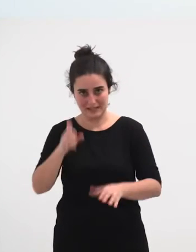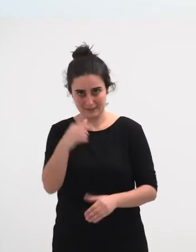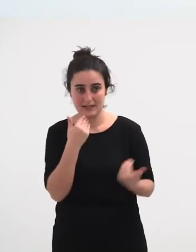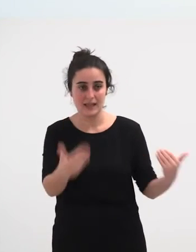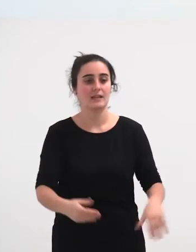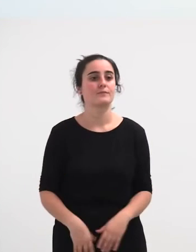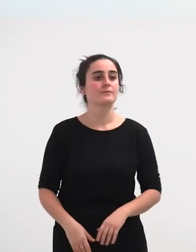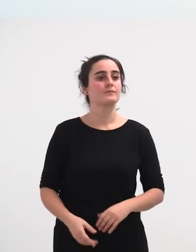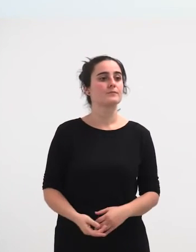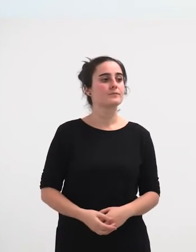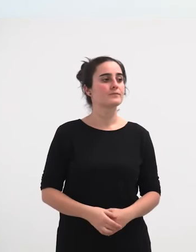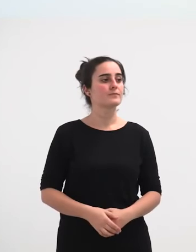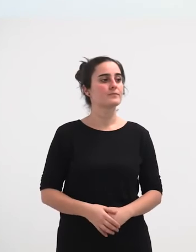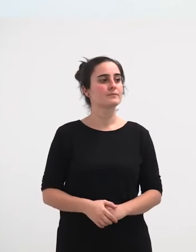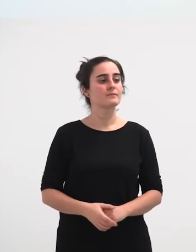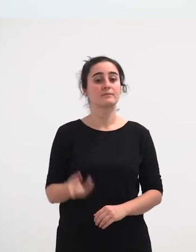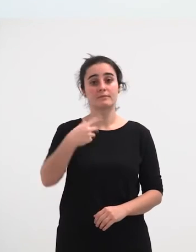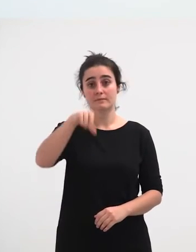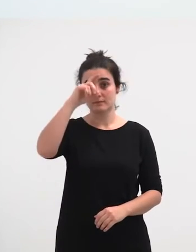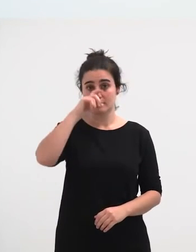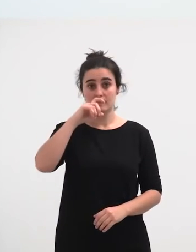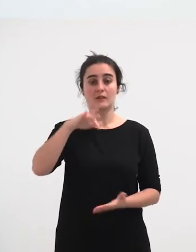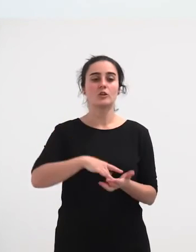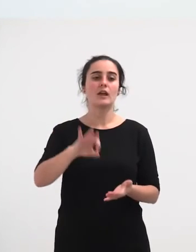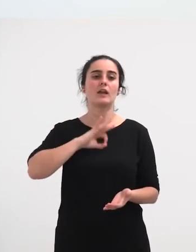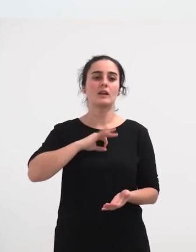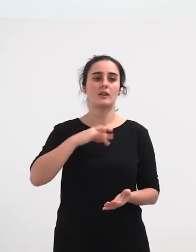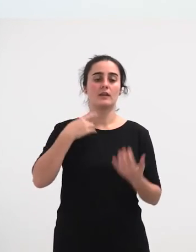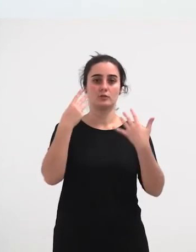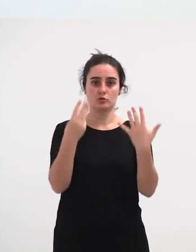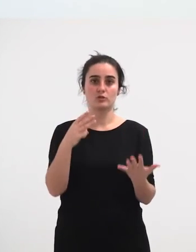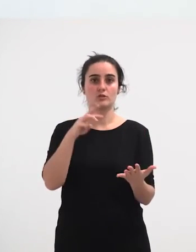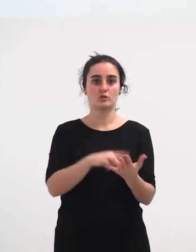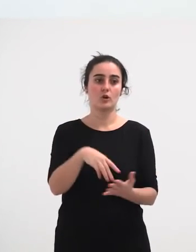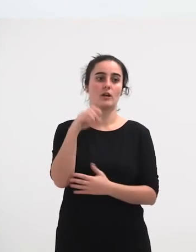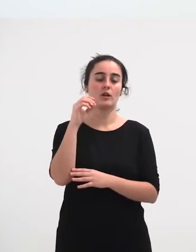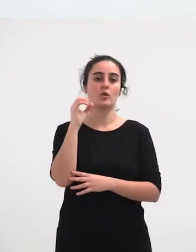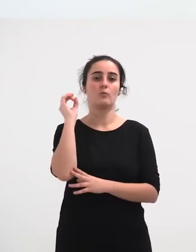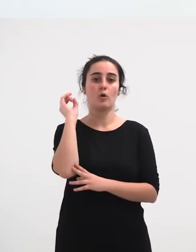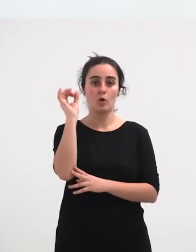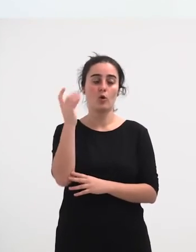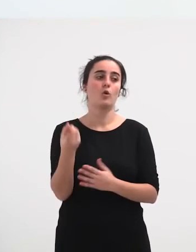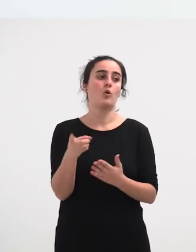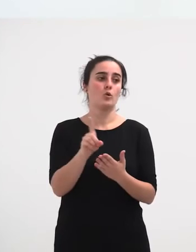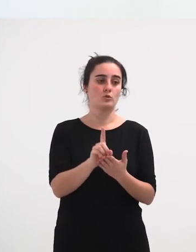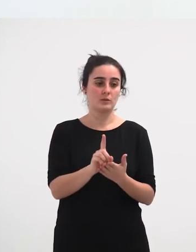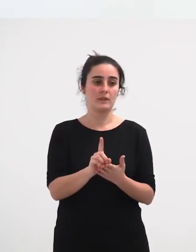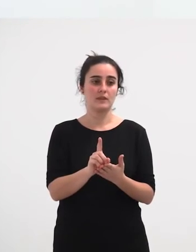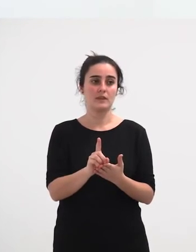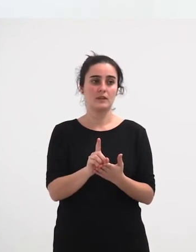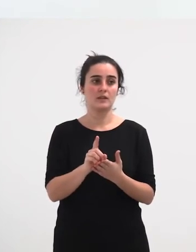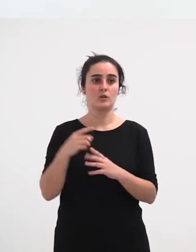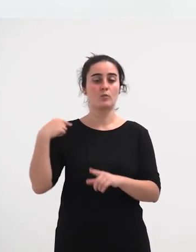Gogoratzen dizuet, urtarriaren sortxian, urrengo ekitaldi batego modela, belaunaldi